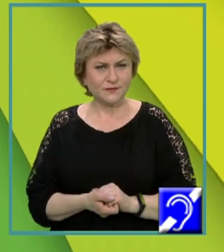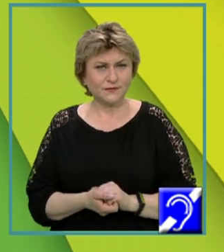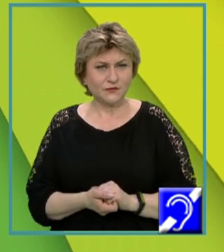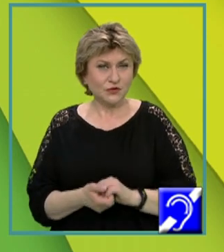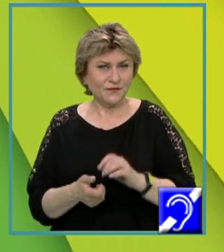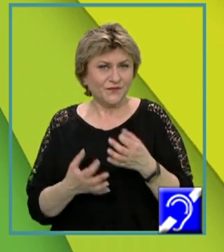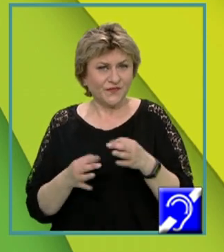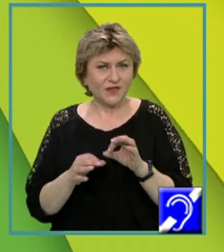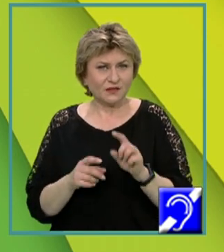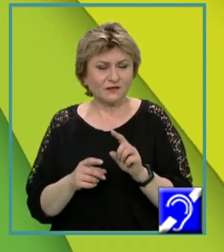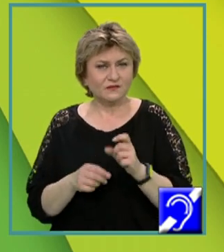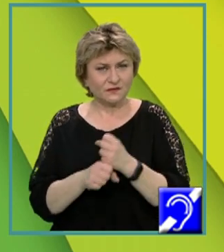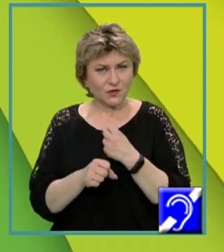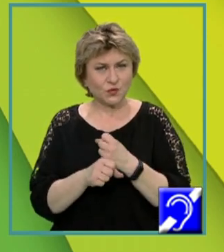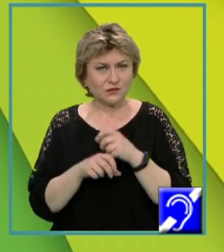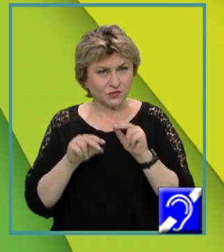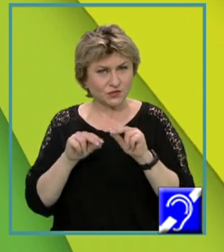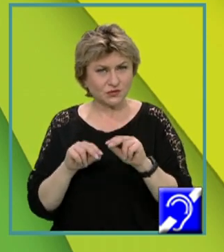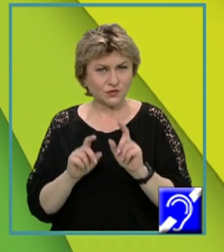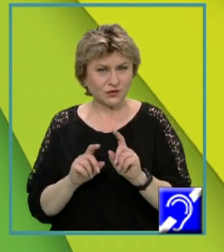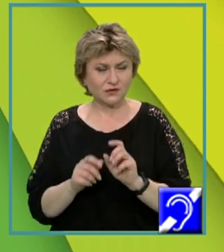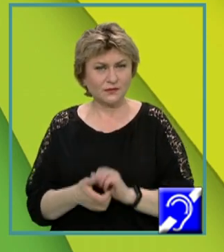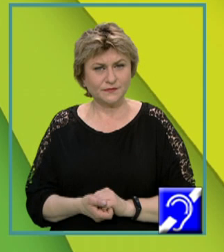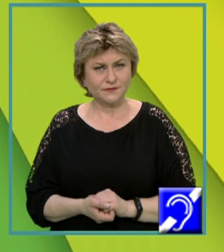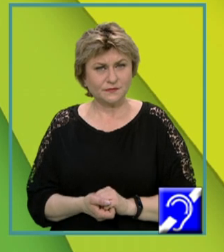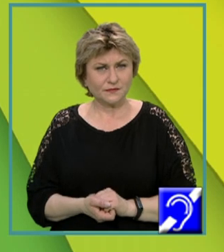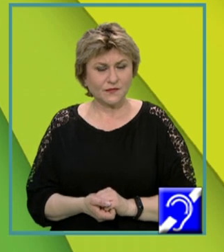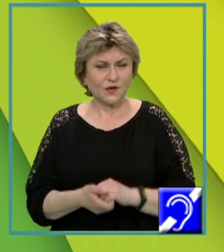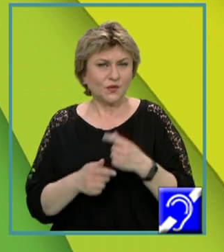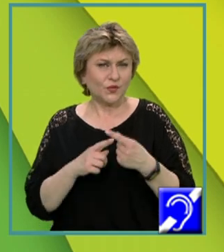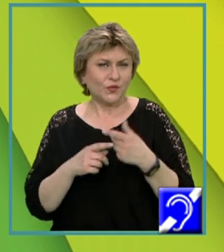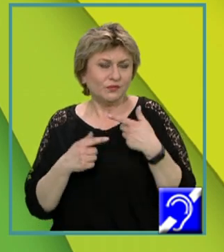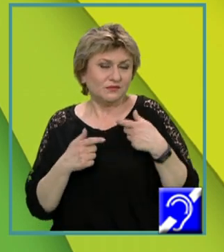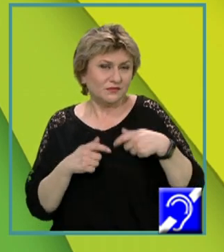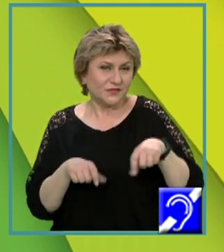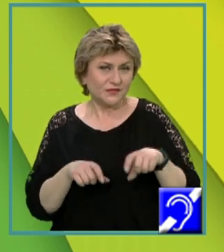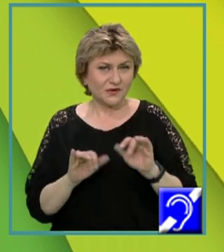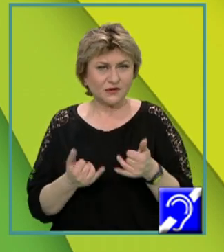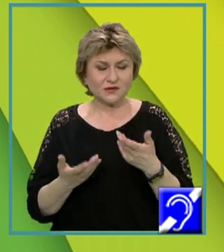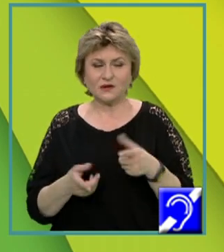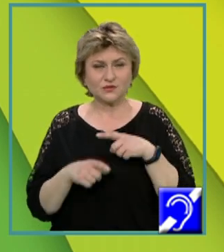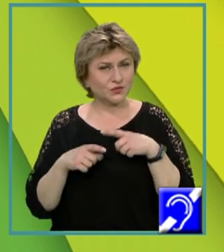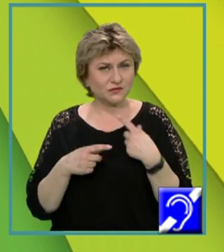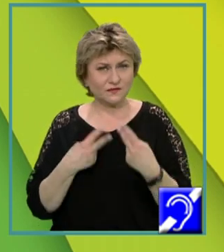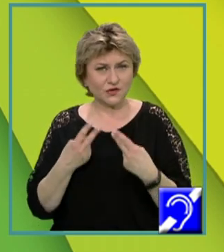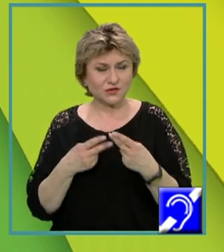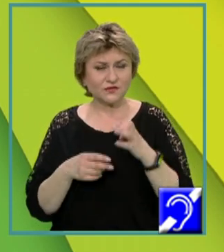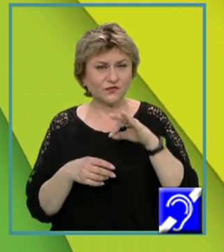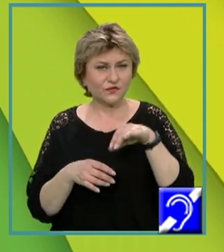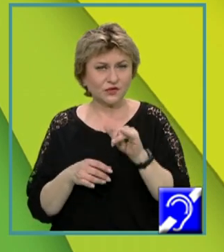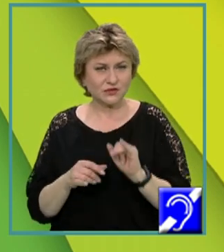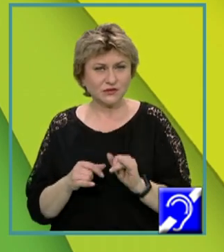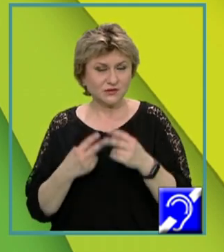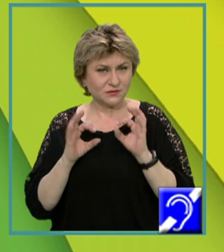fiind executate instrucțiunile proprie. cu excepția cazurilor în care sunt folosite funcții speciale,